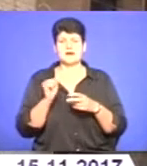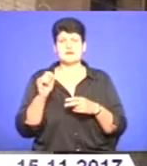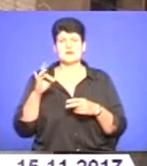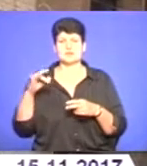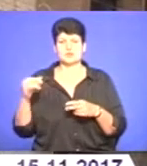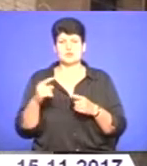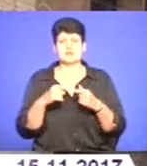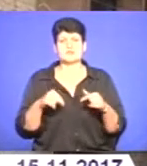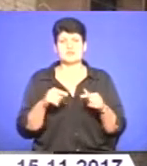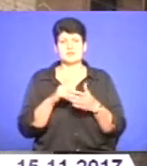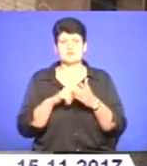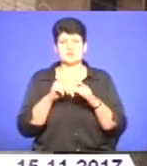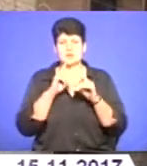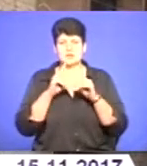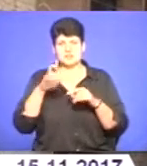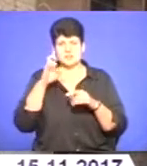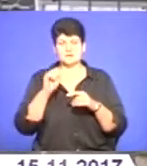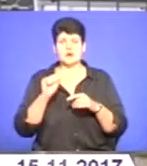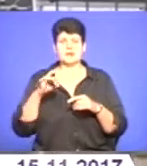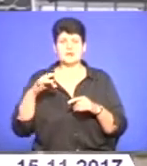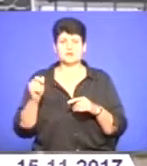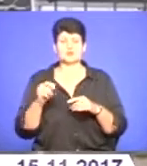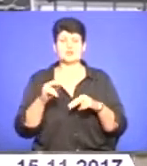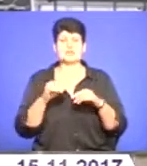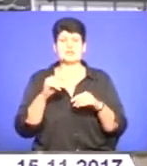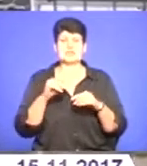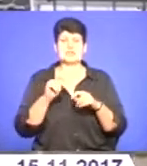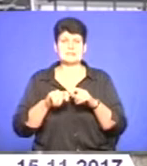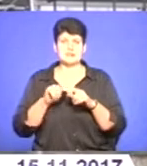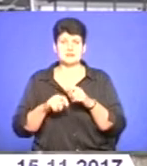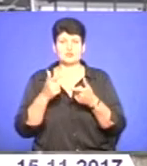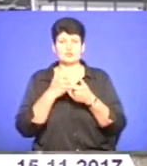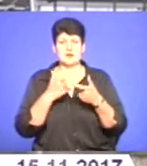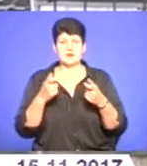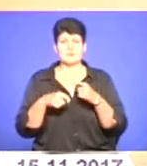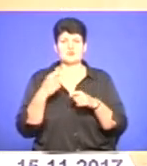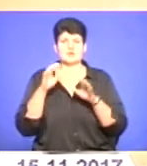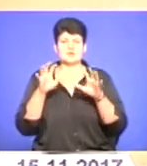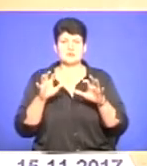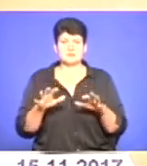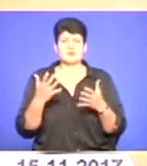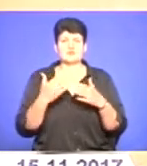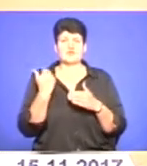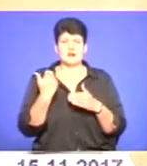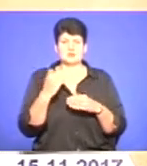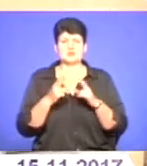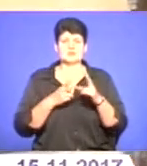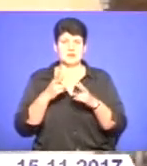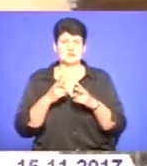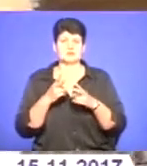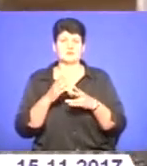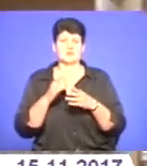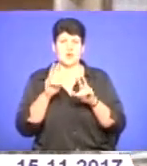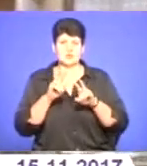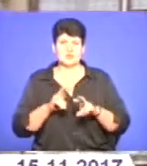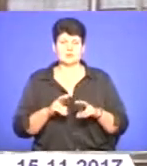міської ради, Державну архітектурно-будівельну інспекцію і повідомляйте про порушення законодавства. Якщо вашу скаргу розглянуть і направлять до